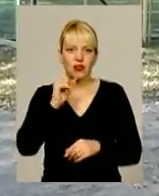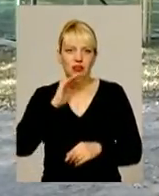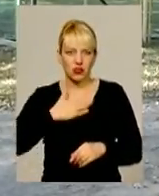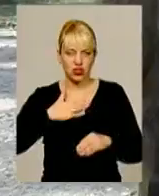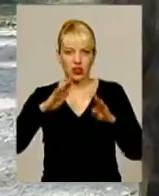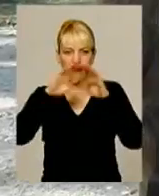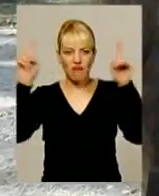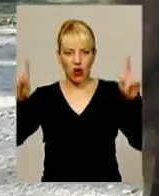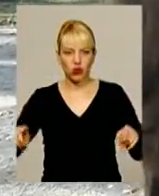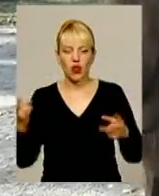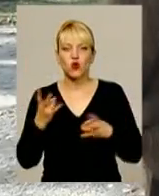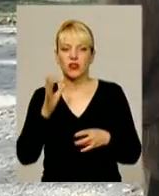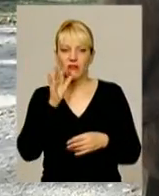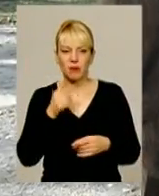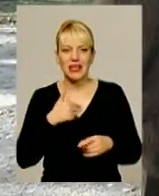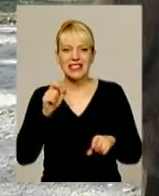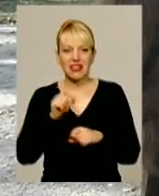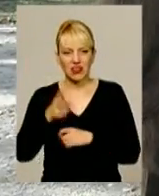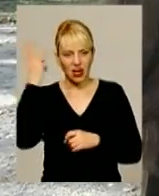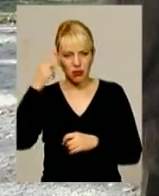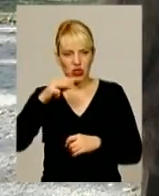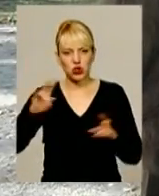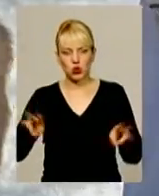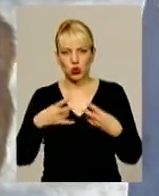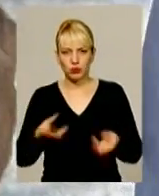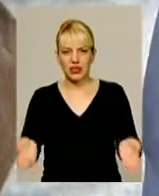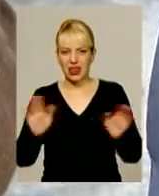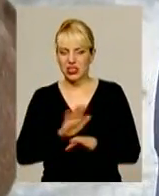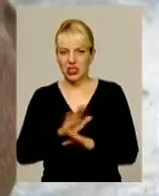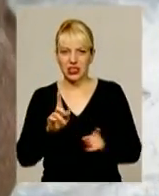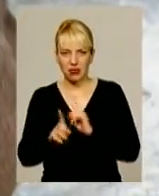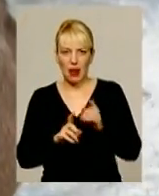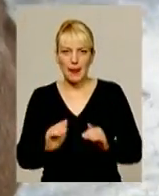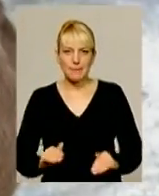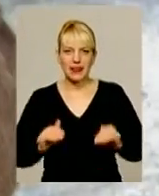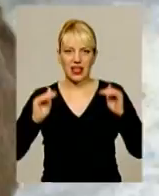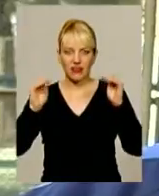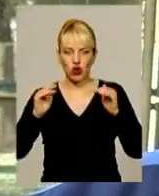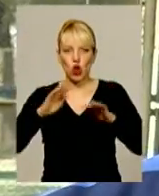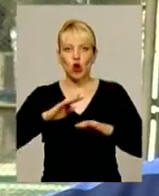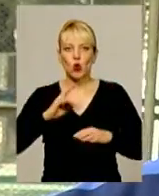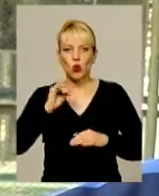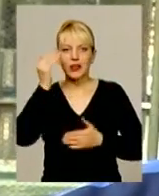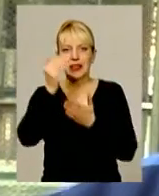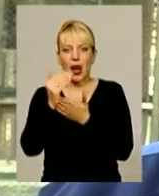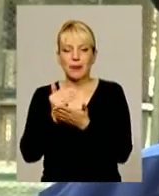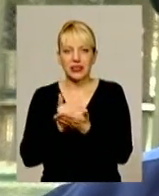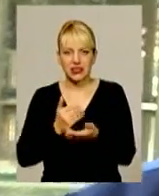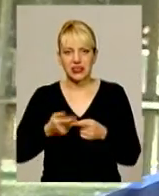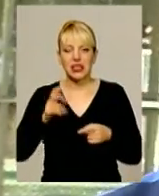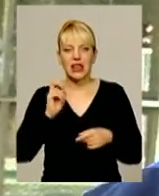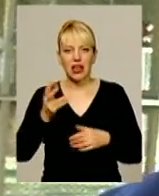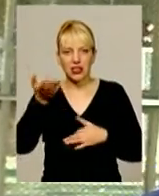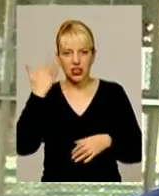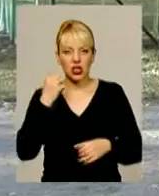окріпли». Завдання в Хмельницькому клубі залишається незмінним – піднятися вище в турнірні таблиці змагань. Задля цього, як і раніше,